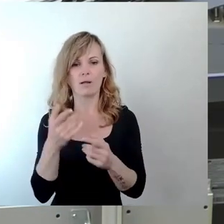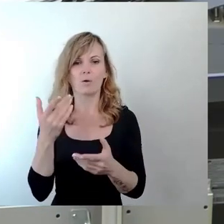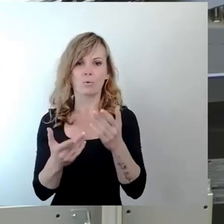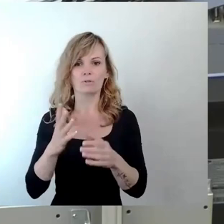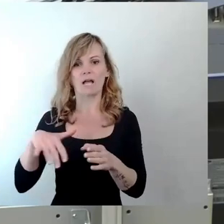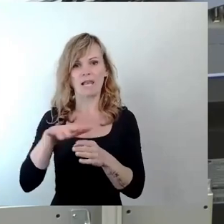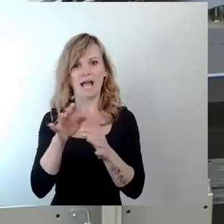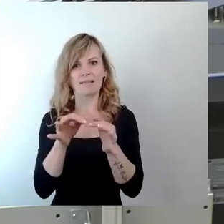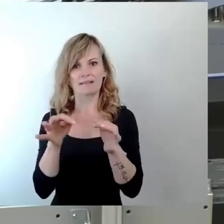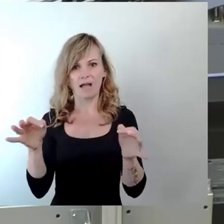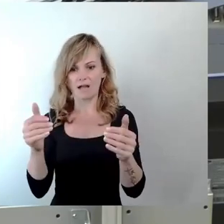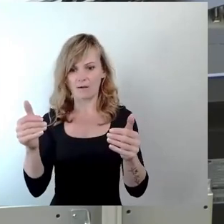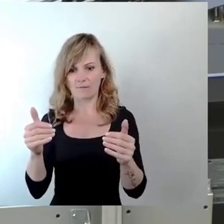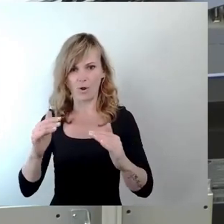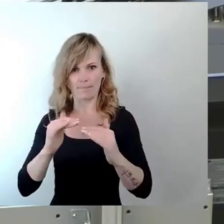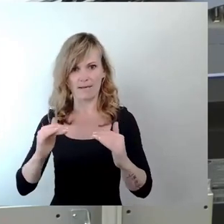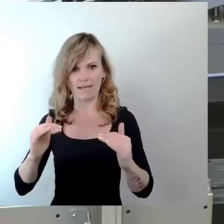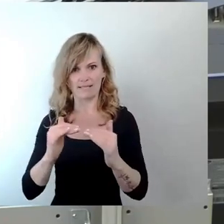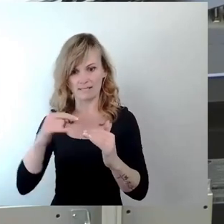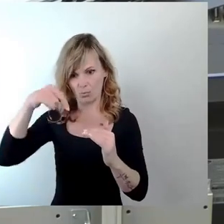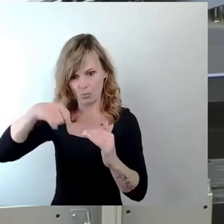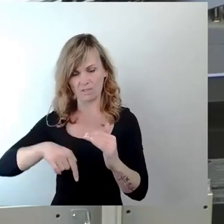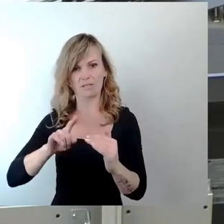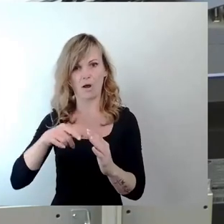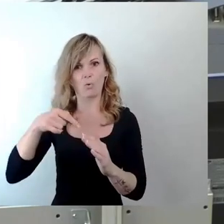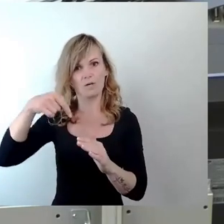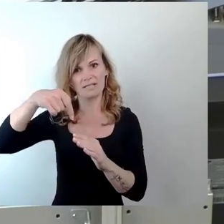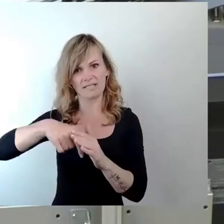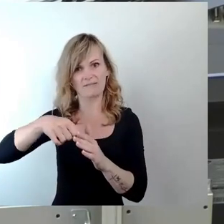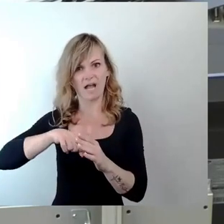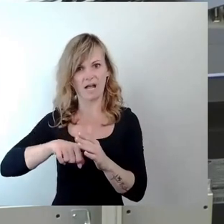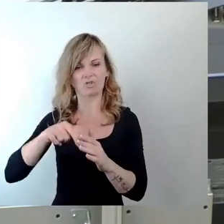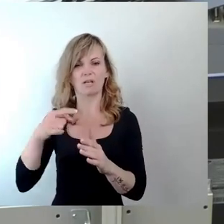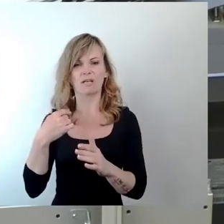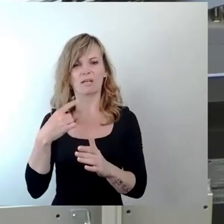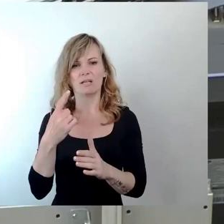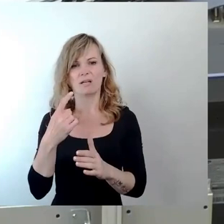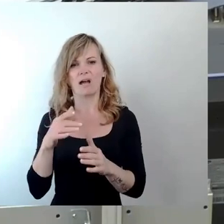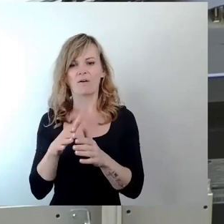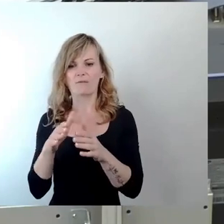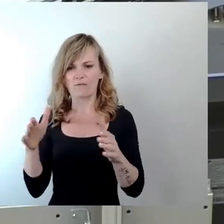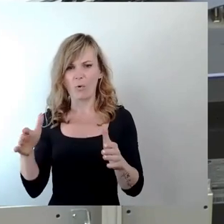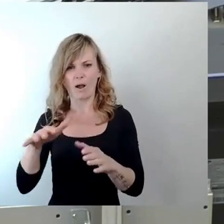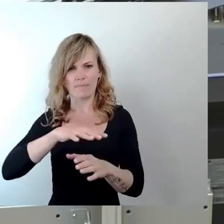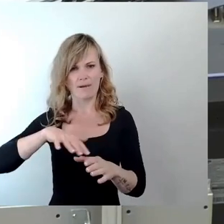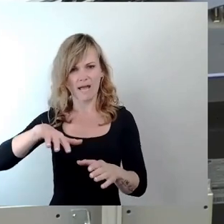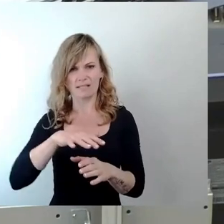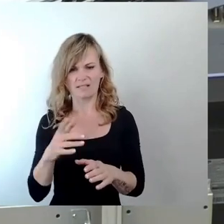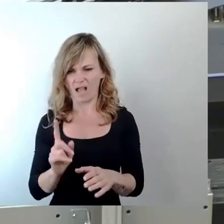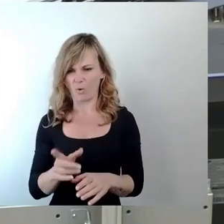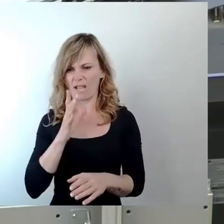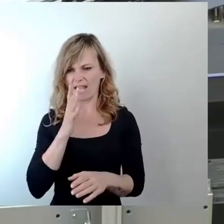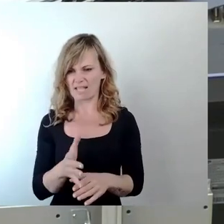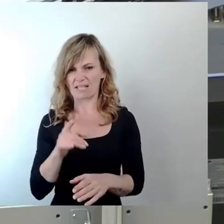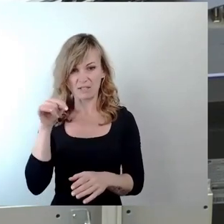auch eine Tiefgarage drunter, dann könnte man sagen, ja der Landtag braucht den Vorplatz, ich finde den Vorplatz ausgesprochen hässlich. Wenn man dort noch ein Gebäude hinstellen